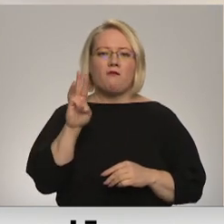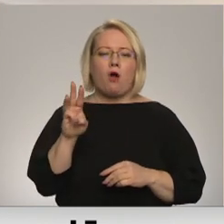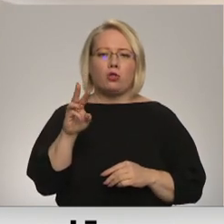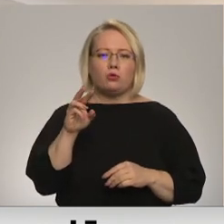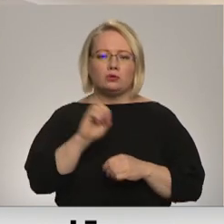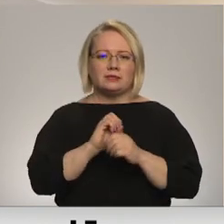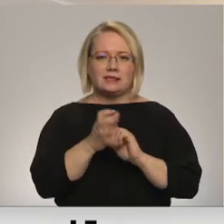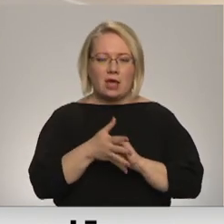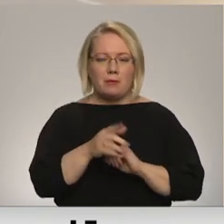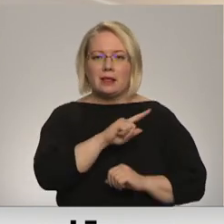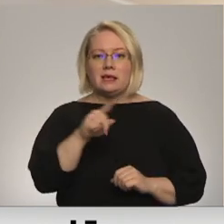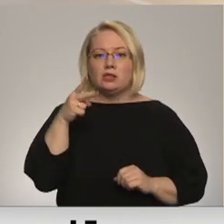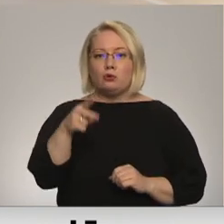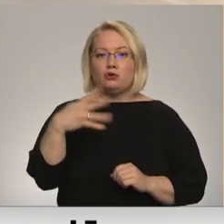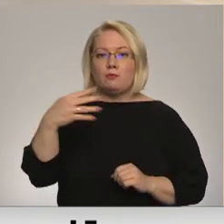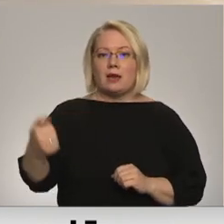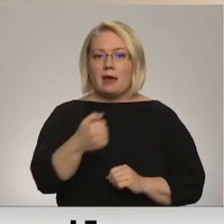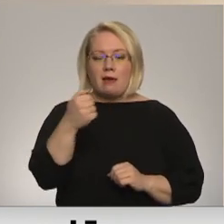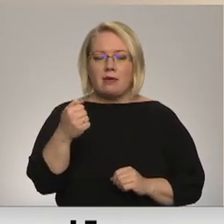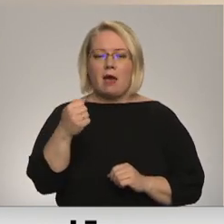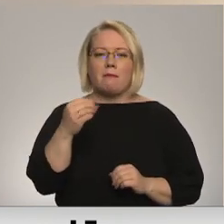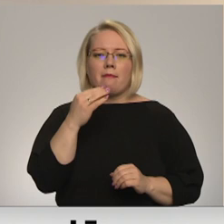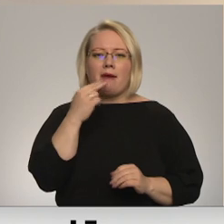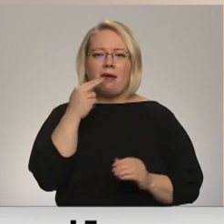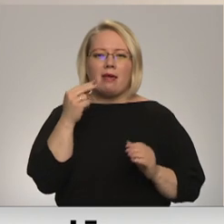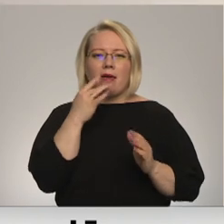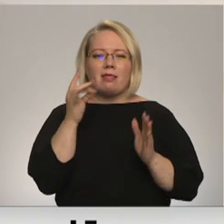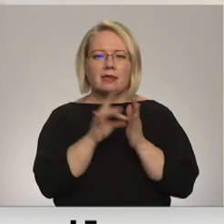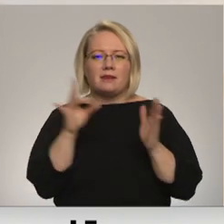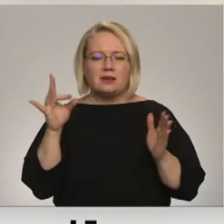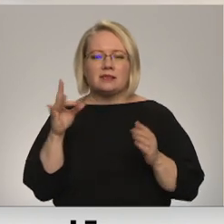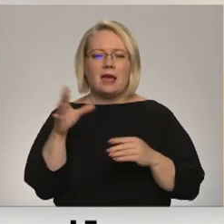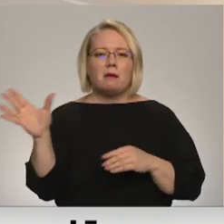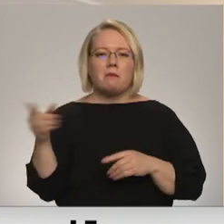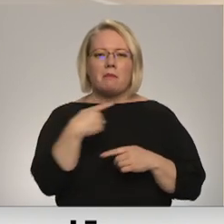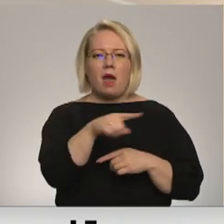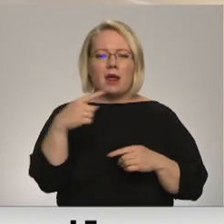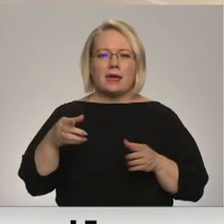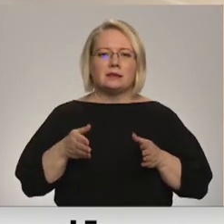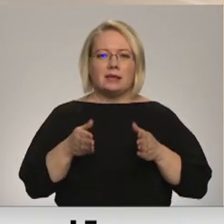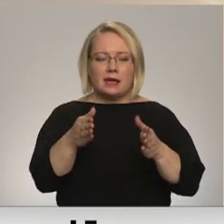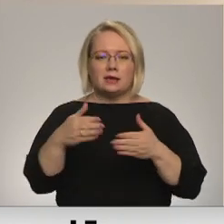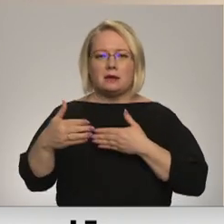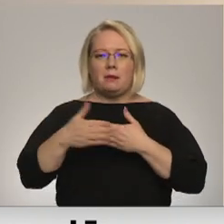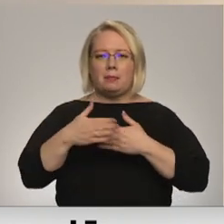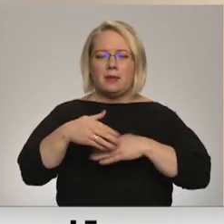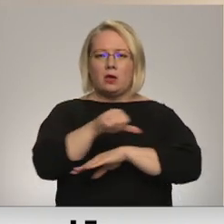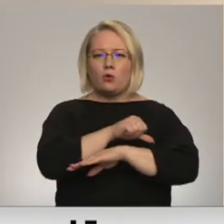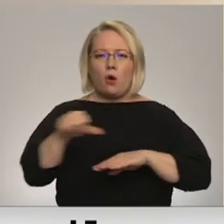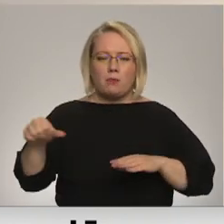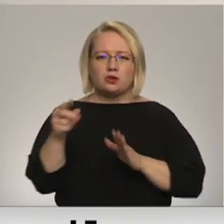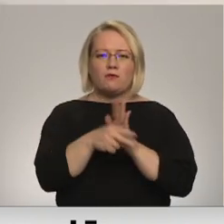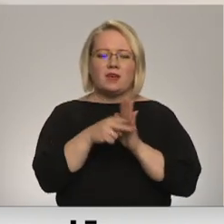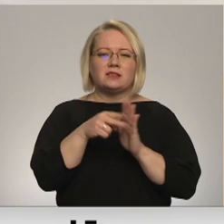bet līdz 2040. gadam elektrificēt arī lielāko daļu pārējo līniju. Pierobežu ieciekni elektrifikācija